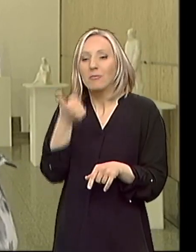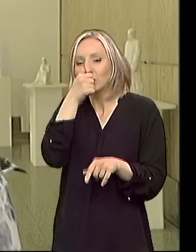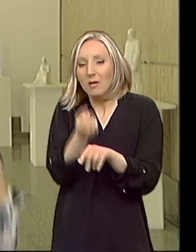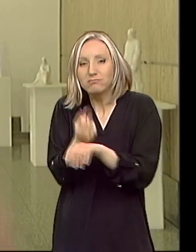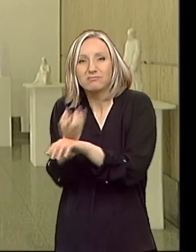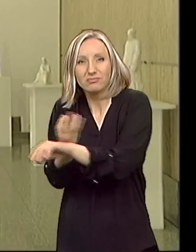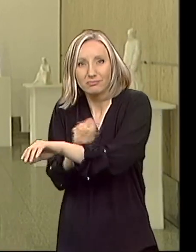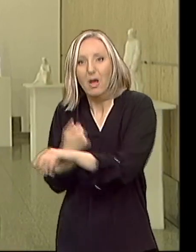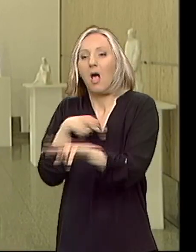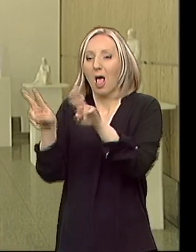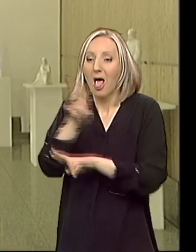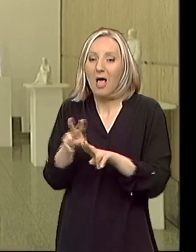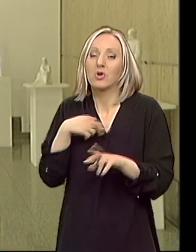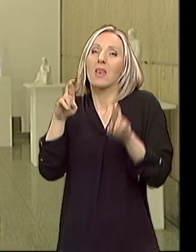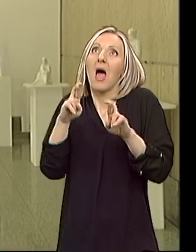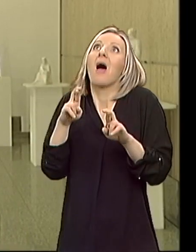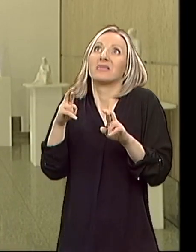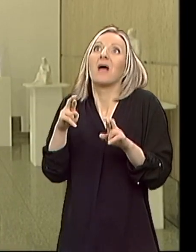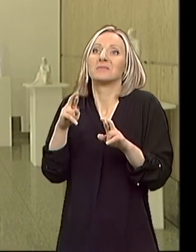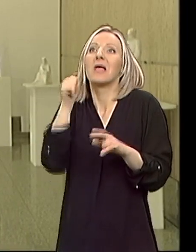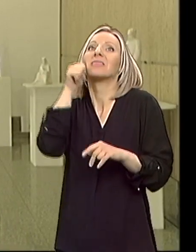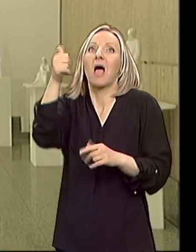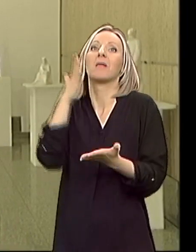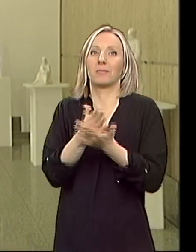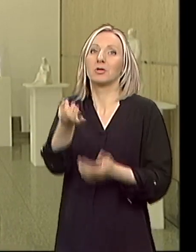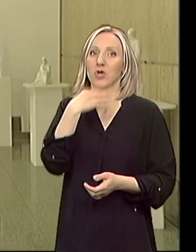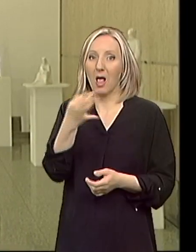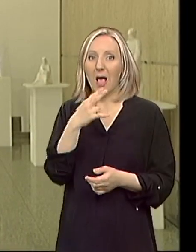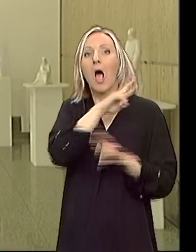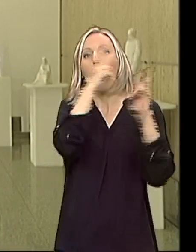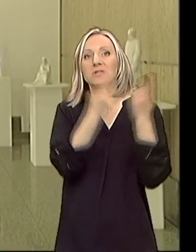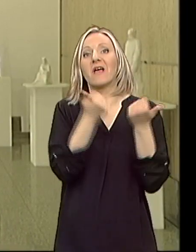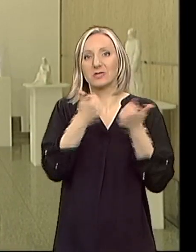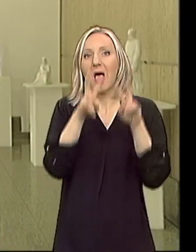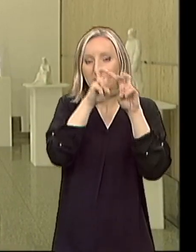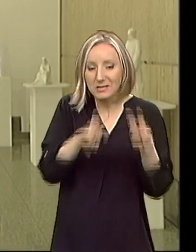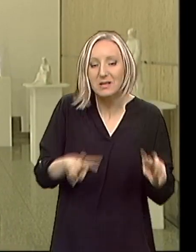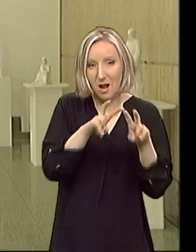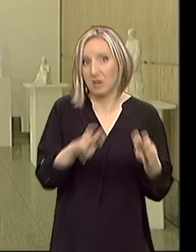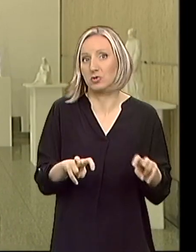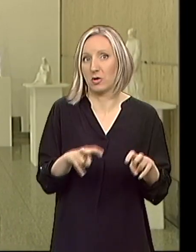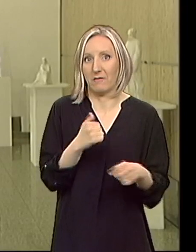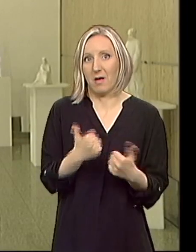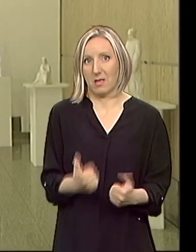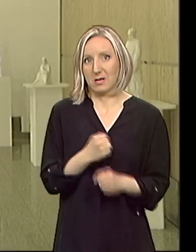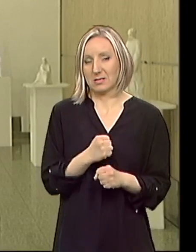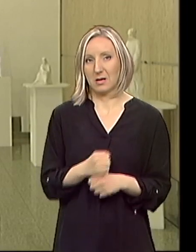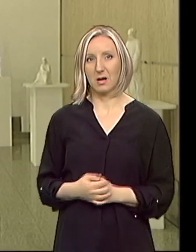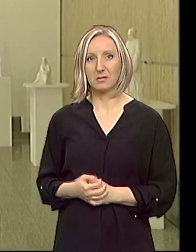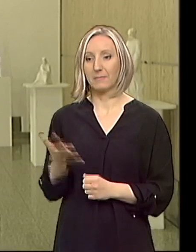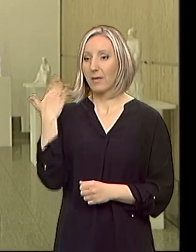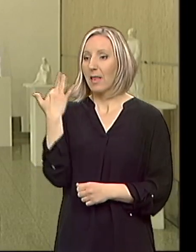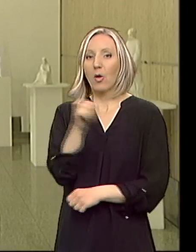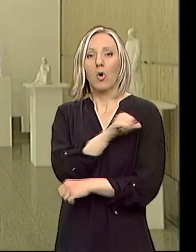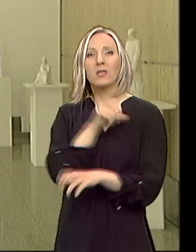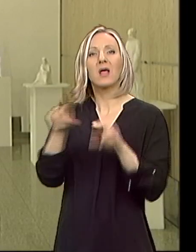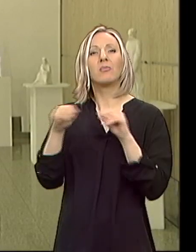dana ne pojavi terapija, a uveliko se radi u svetu na tome. Pre nekoliko godina je Republički fond za